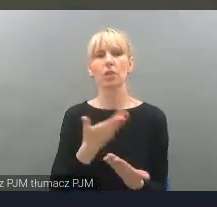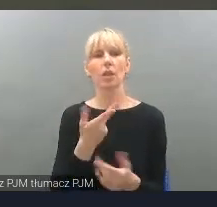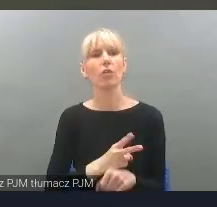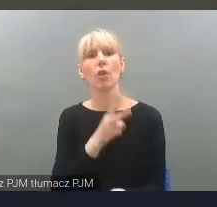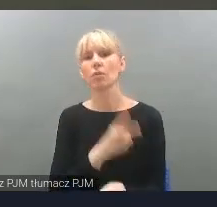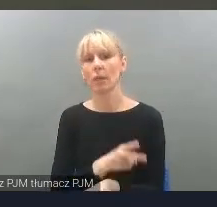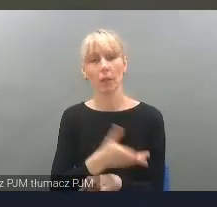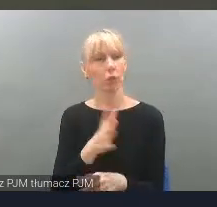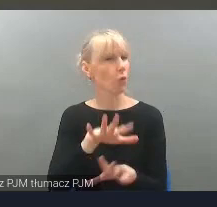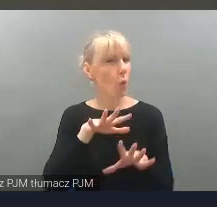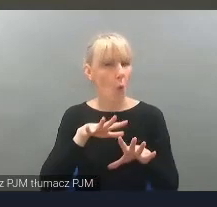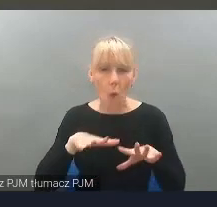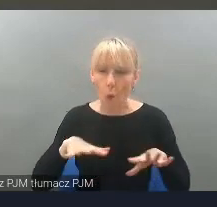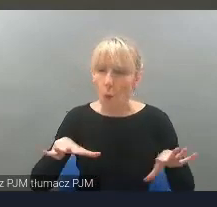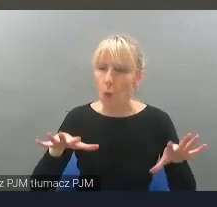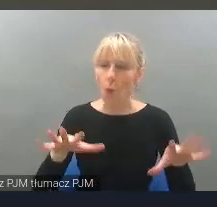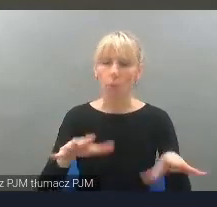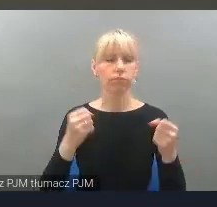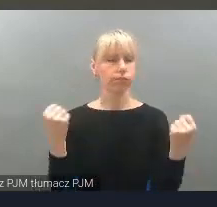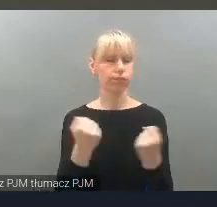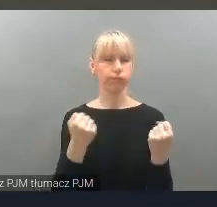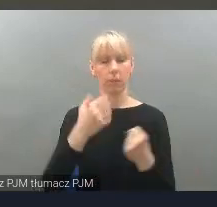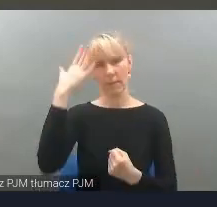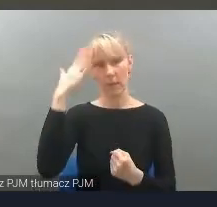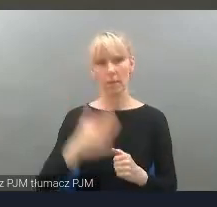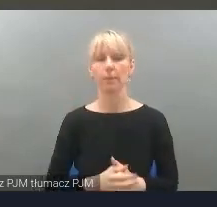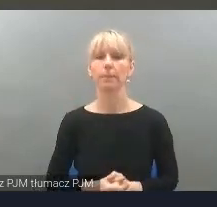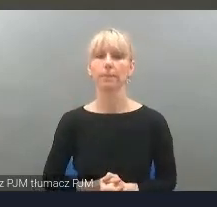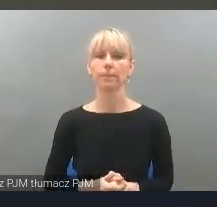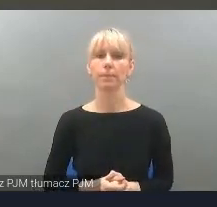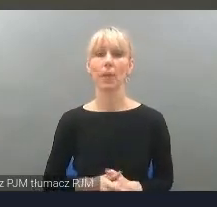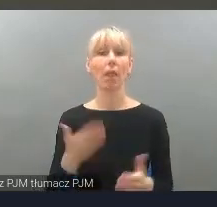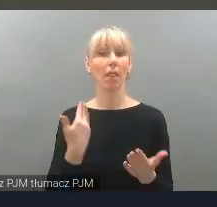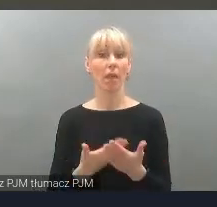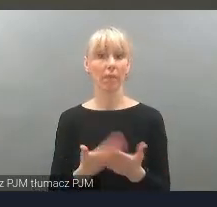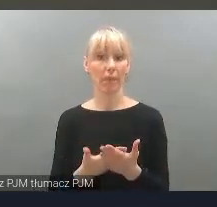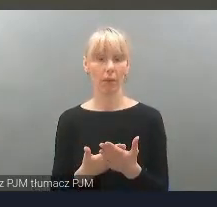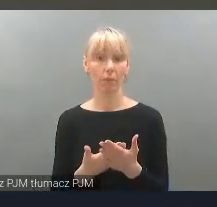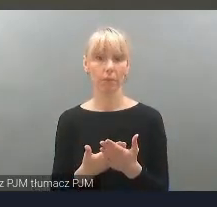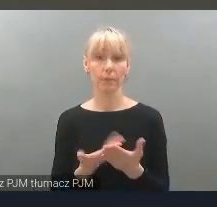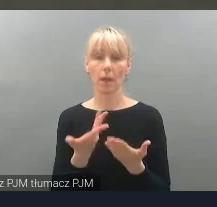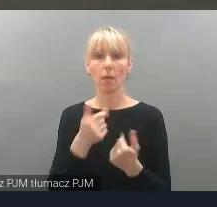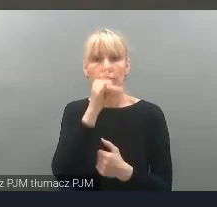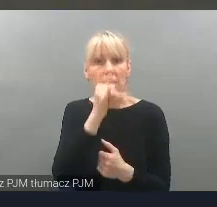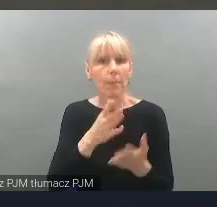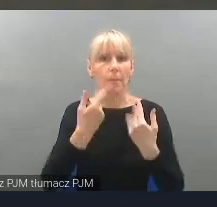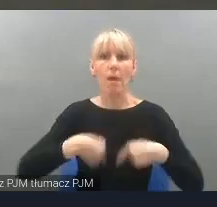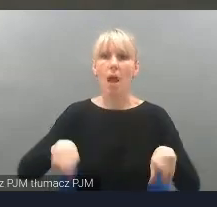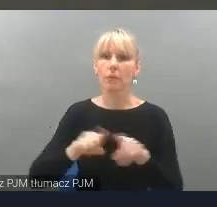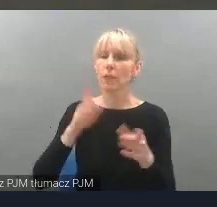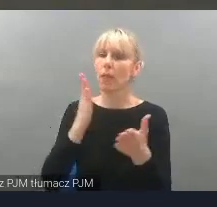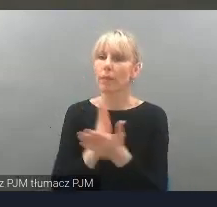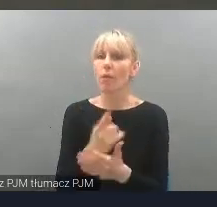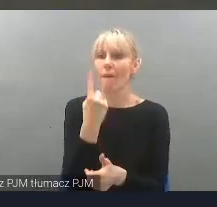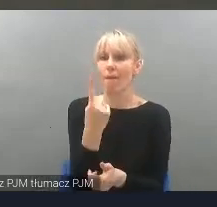obszerny zasób wiedzy. Dlatego nie możemy realizować tego siłami jednej